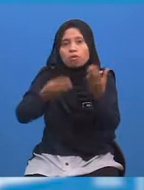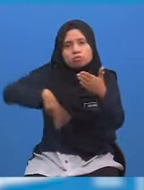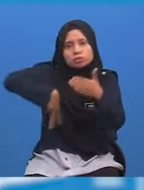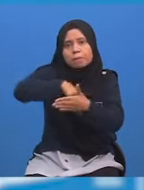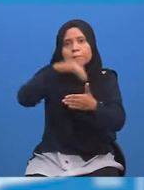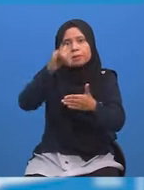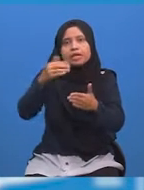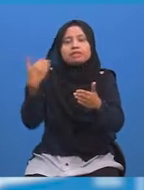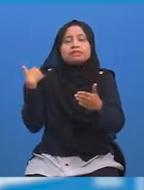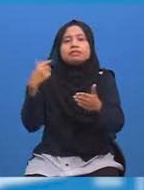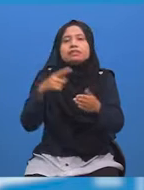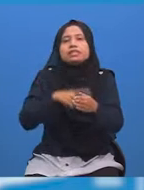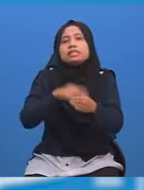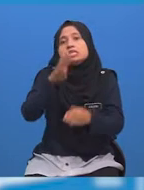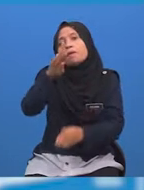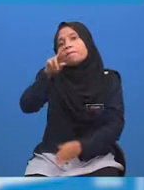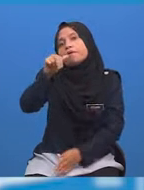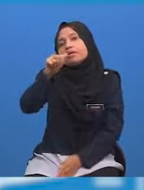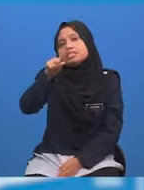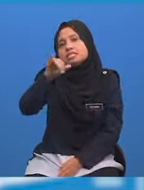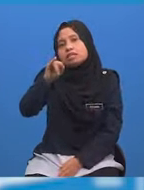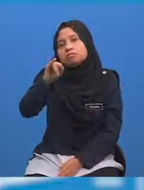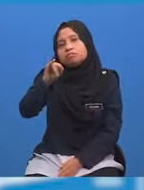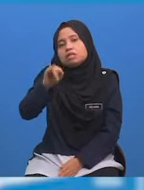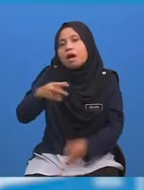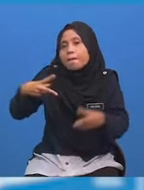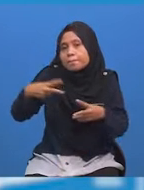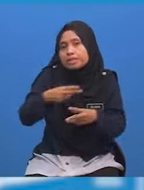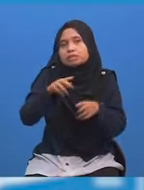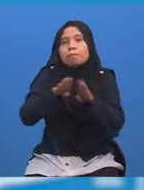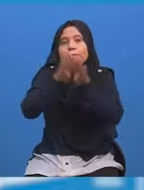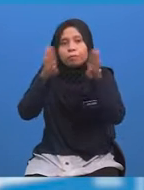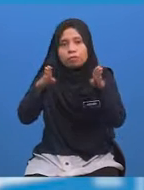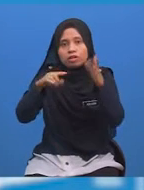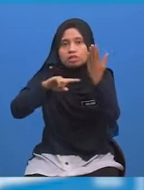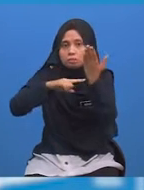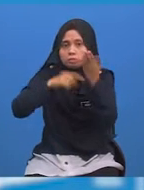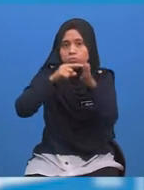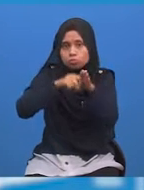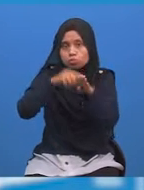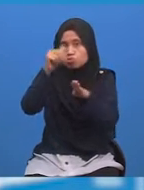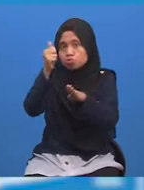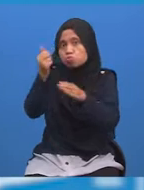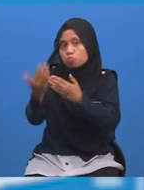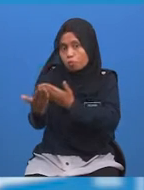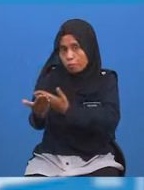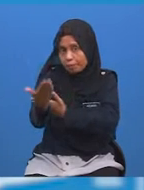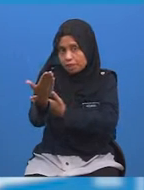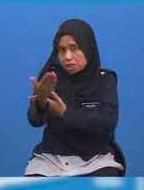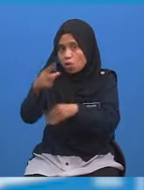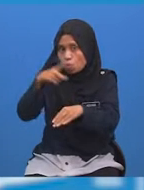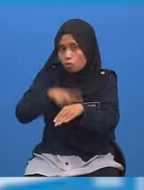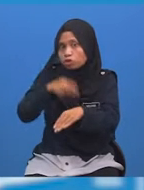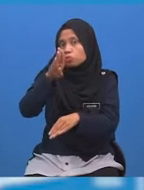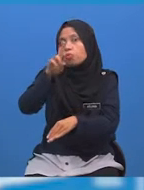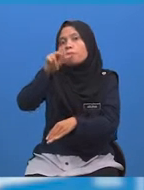yang diadakan di Brazil Siaran perasmian pembukaannya bermula pada pukul 10